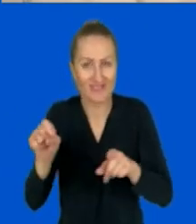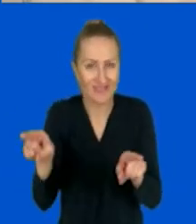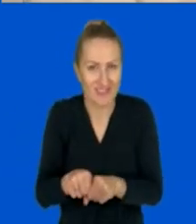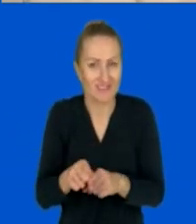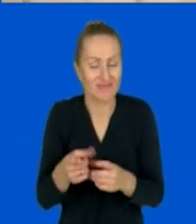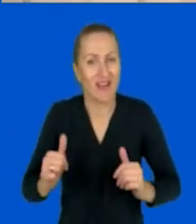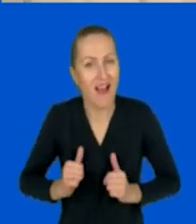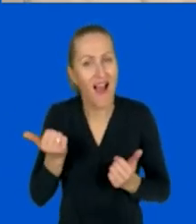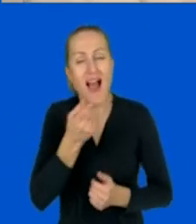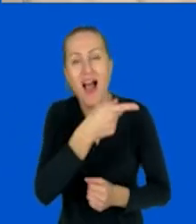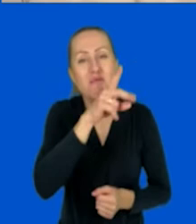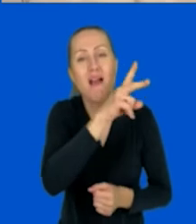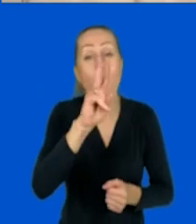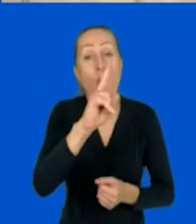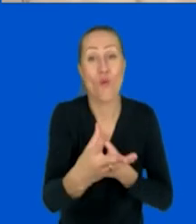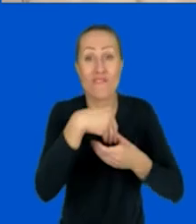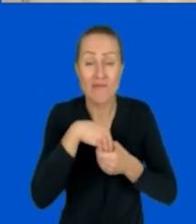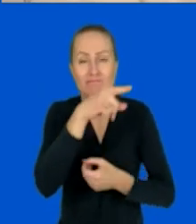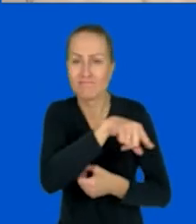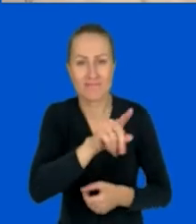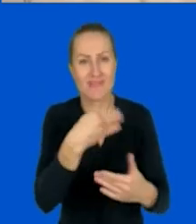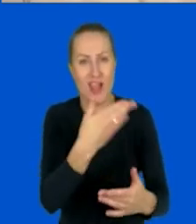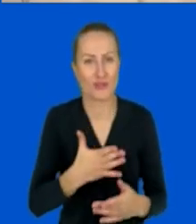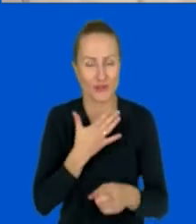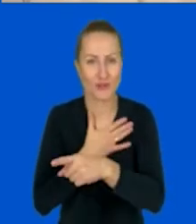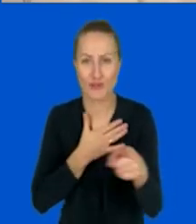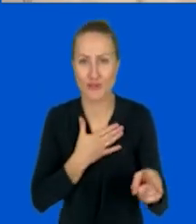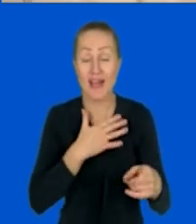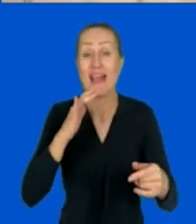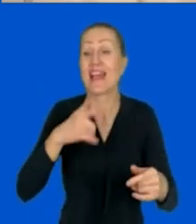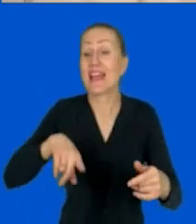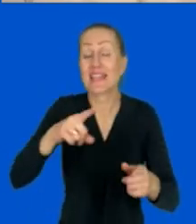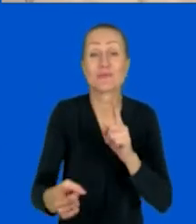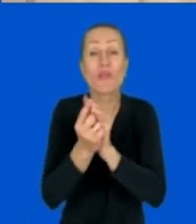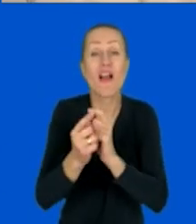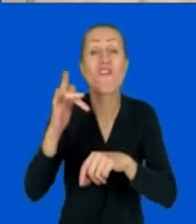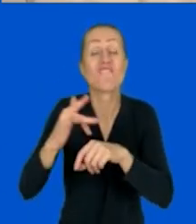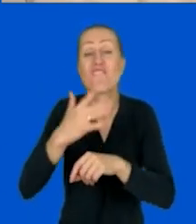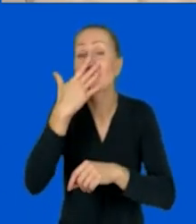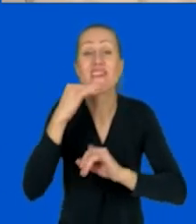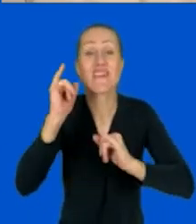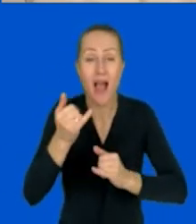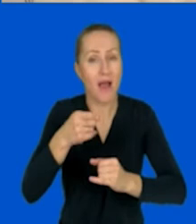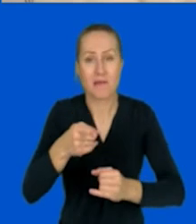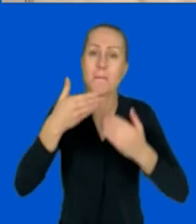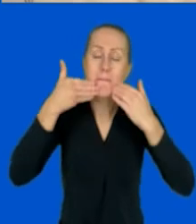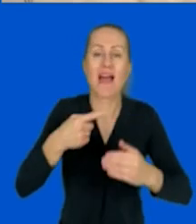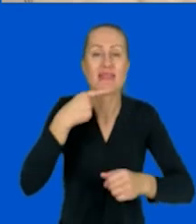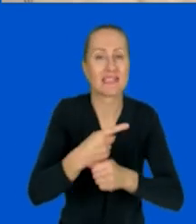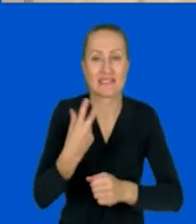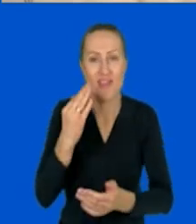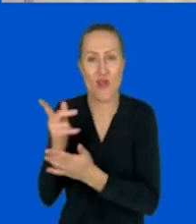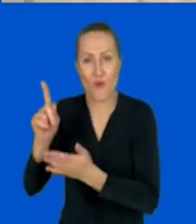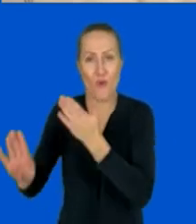mieli poczucie, że to spotkanie, to jak wyjdzie to spotkanie, zależy także od nich. No i oczywiście